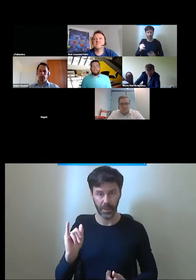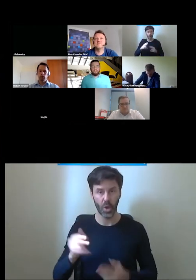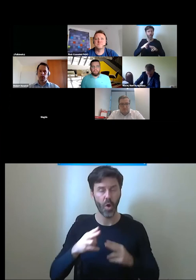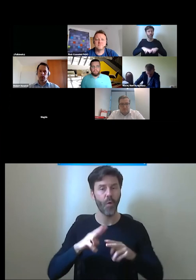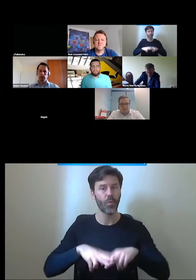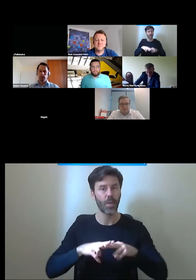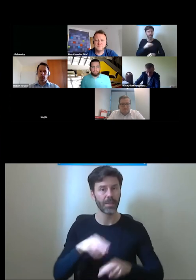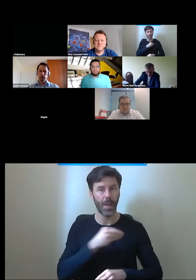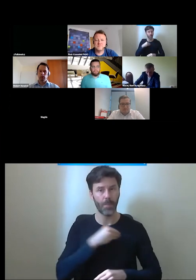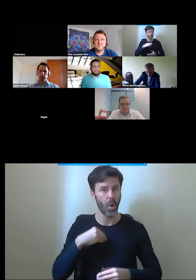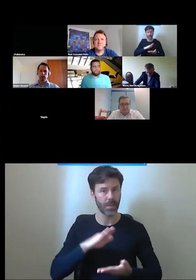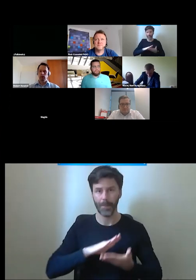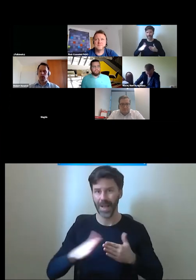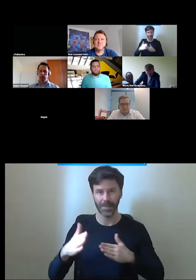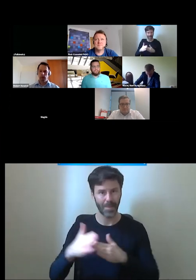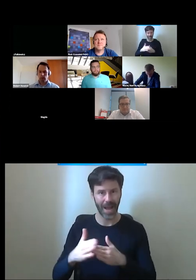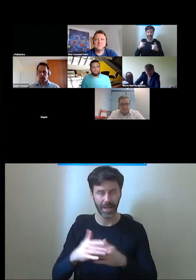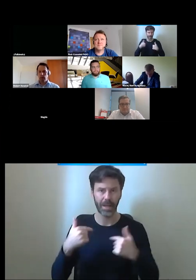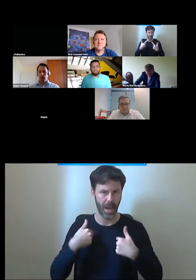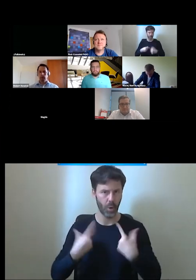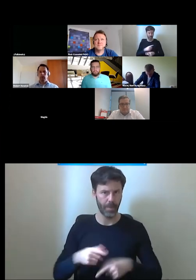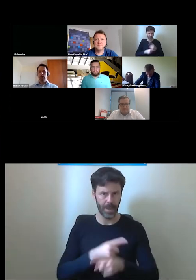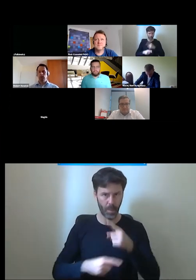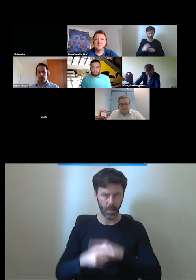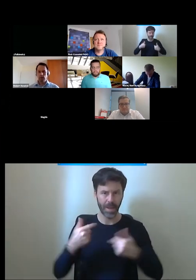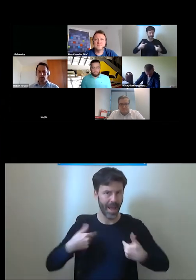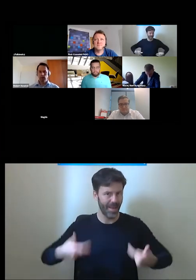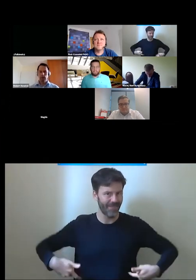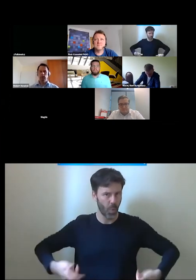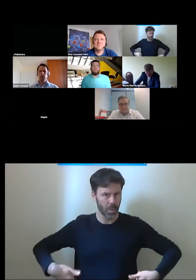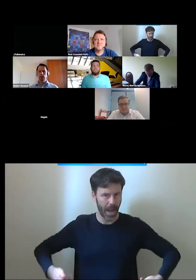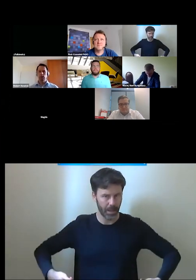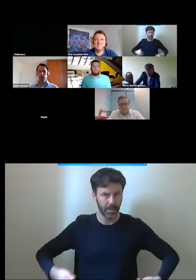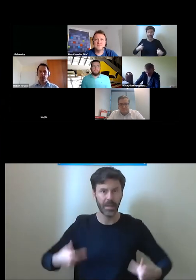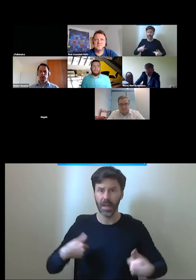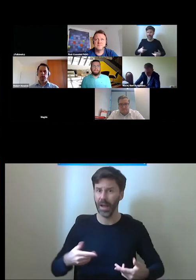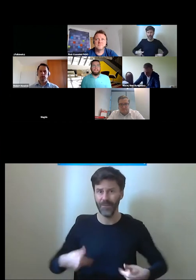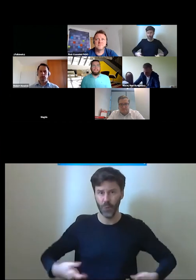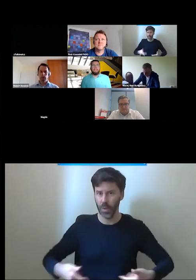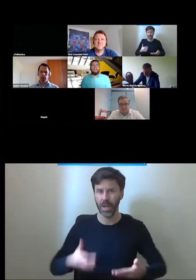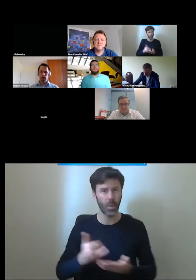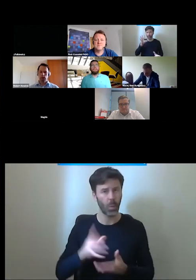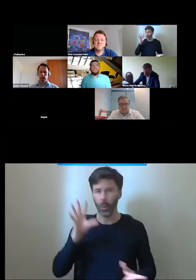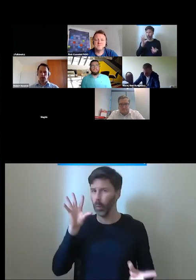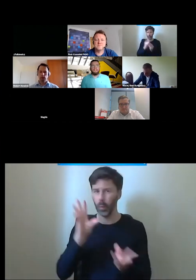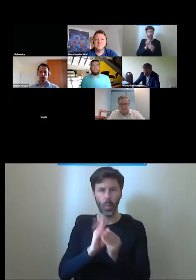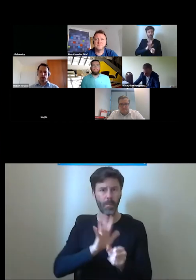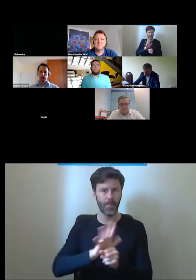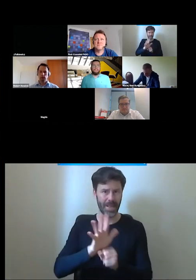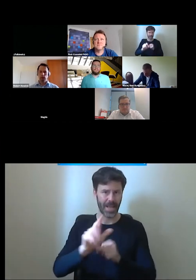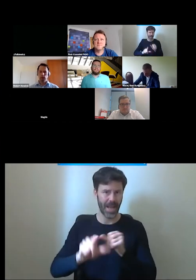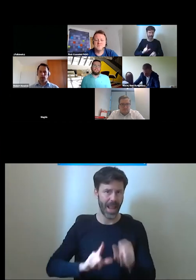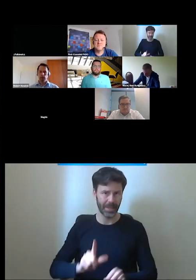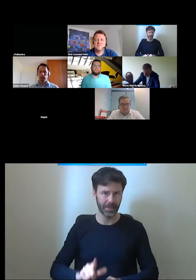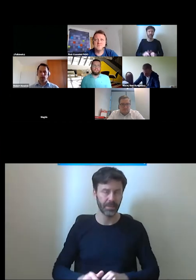Jestem osobą z niepełnosprawnością, na co dzień poruszam się na wózku, a poruszam się na nim już od 15 lat. korzystam